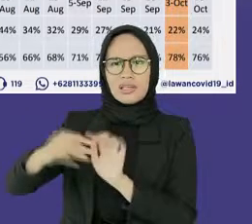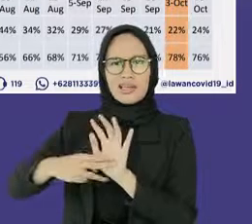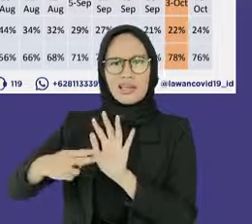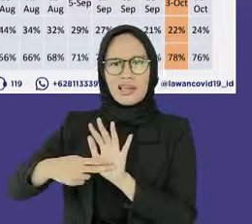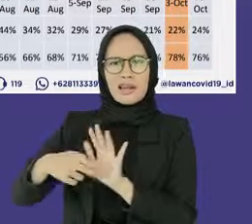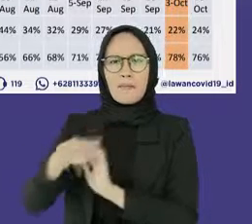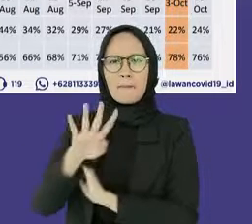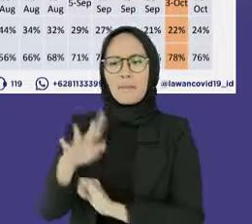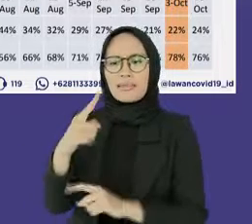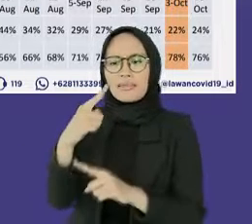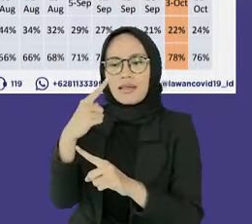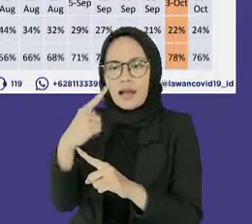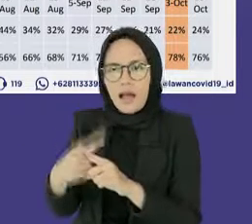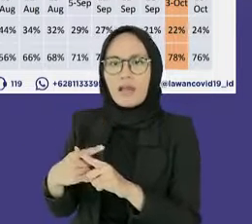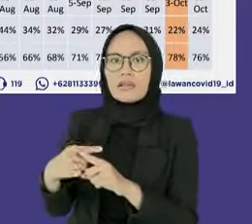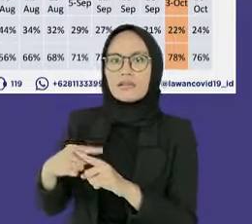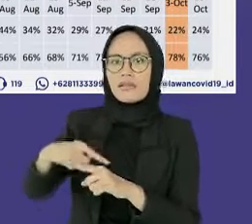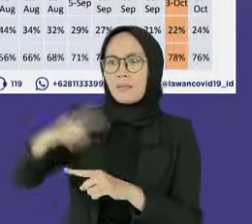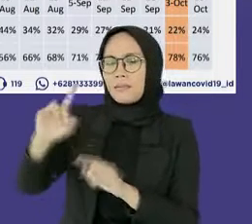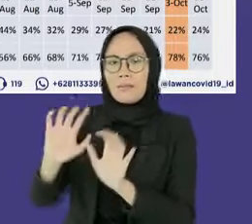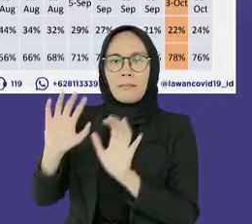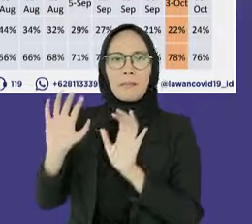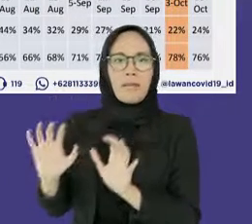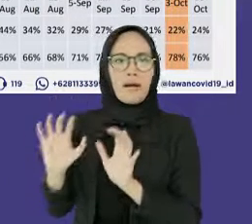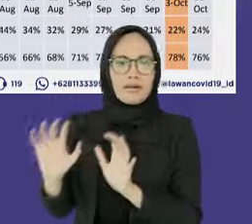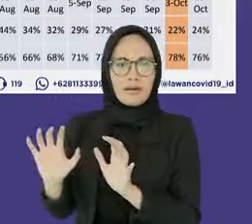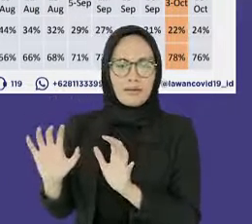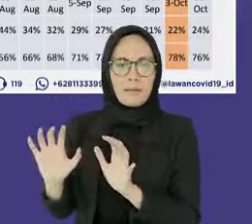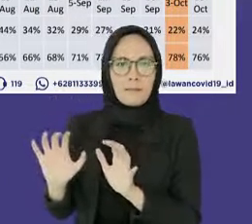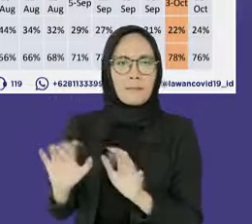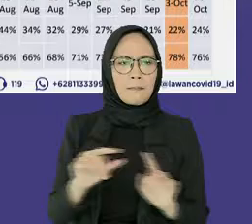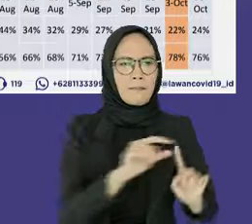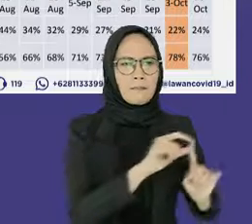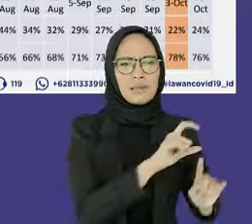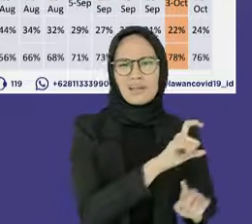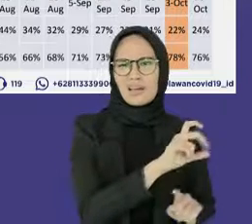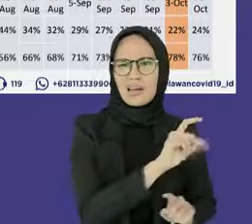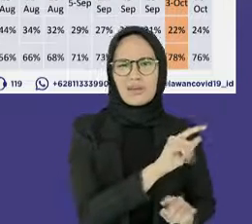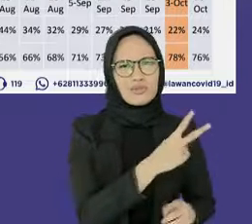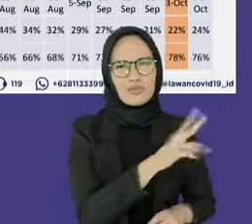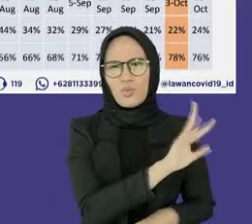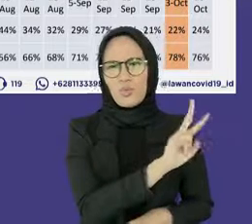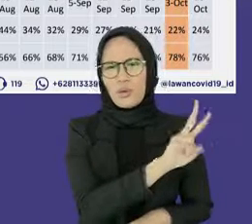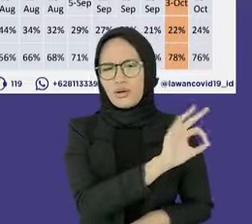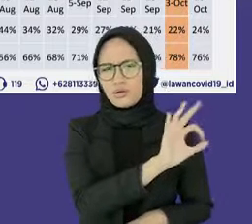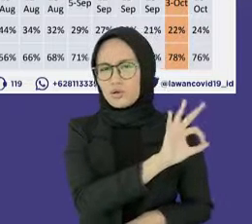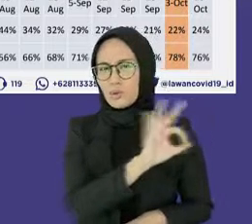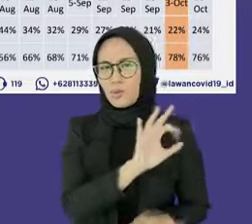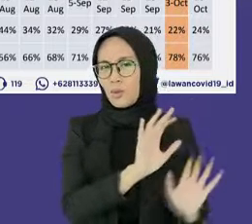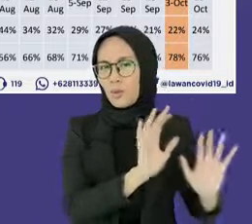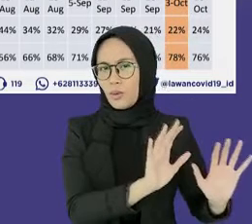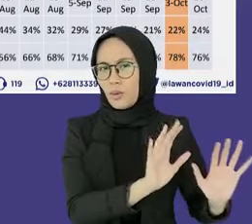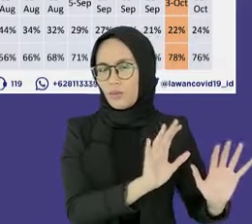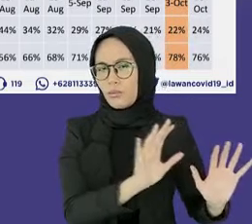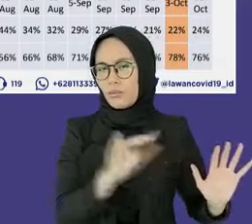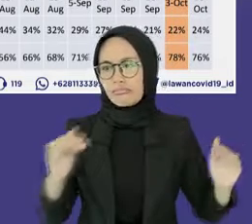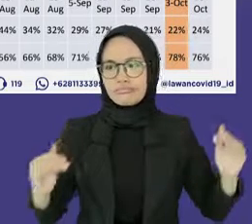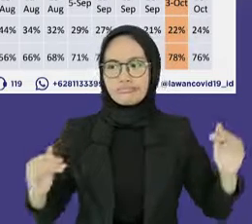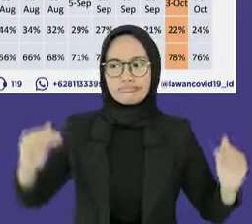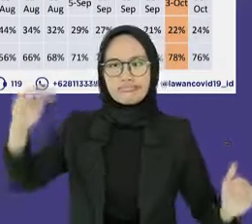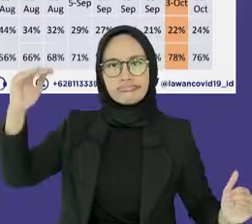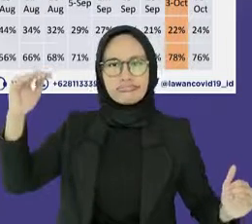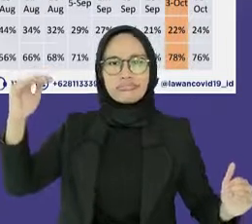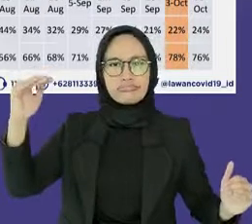lipat dari gabungan PCR dan TCM yang hanya 260 ribu orang saja. Adanya peningkatan